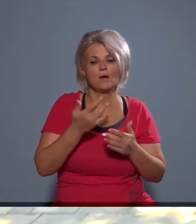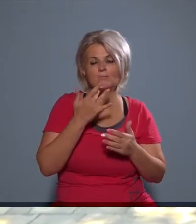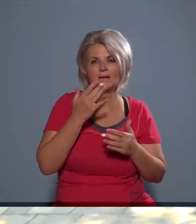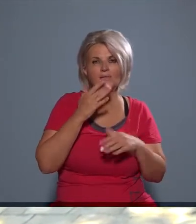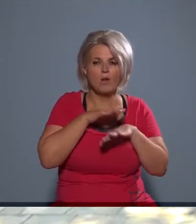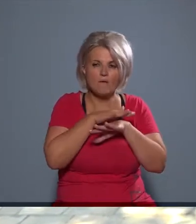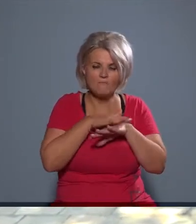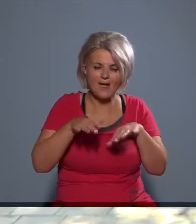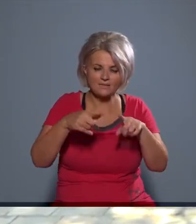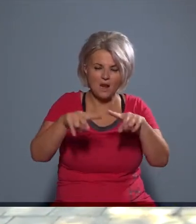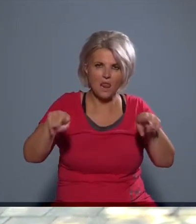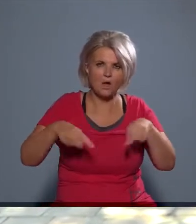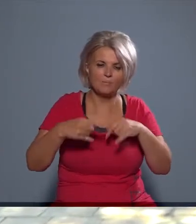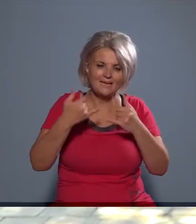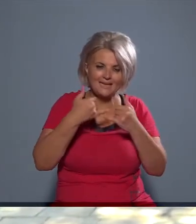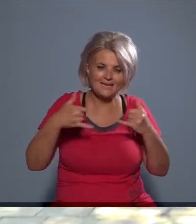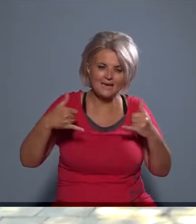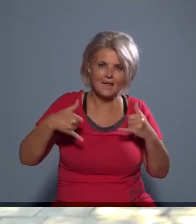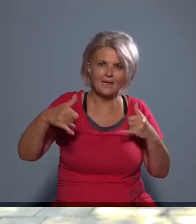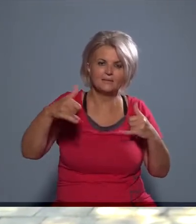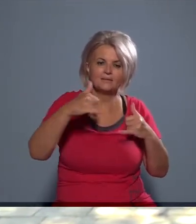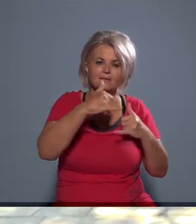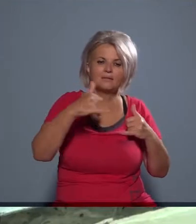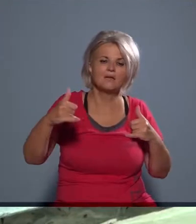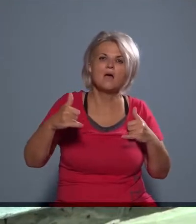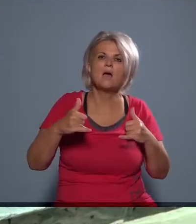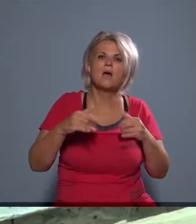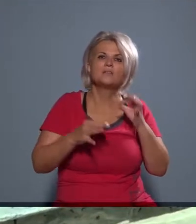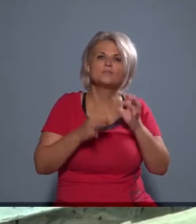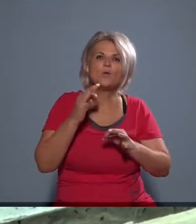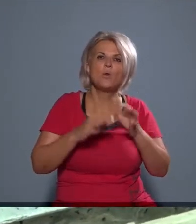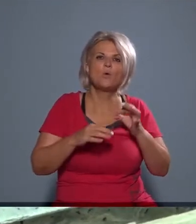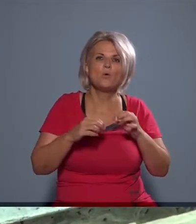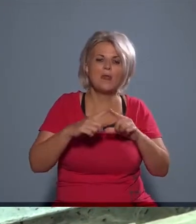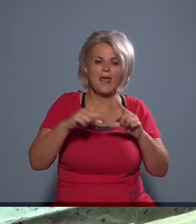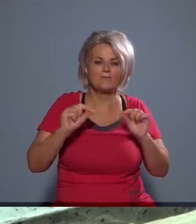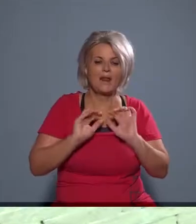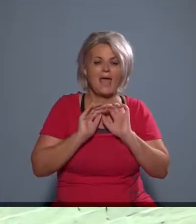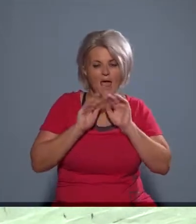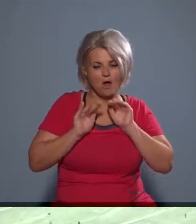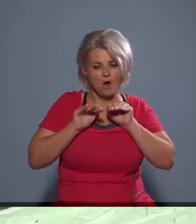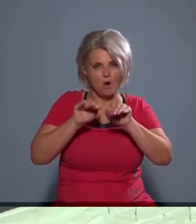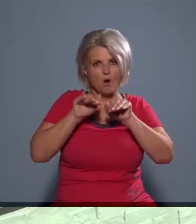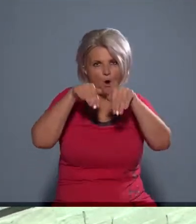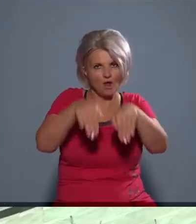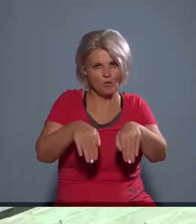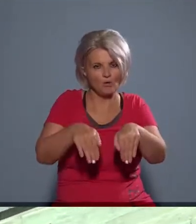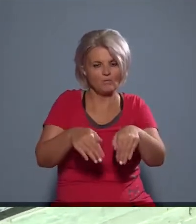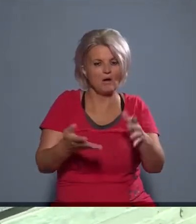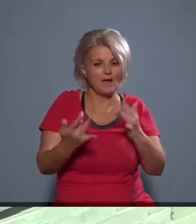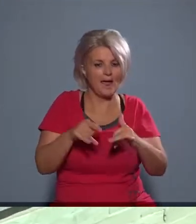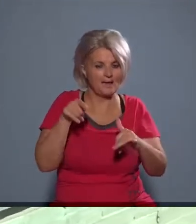tehát van, amikor a fedlapnak az élén van egy szőlőlevél lehajolva, tehát az is ilyen direkt